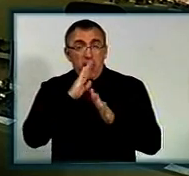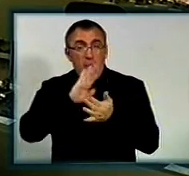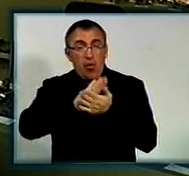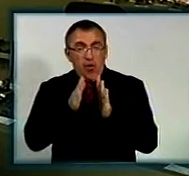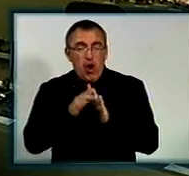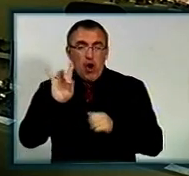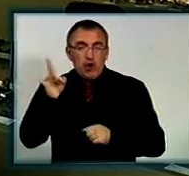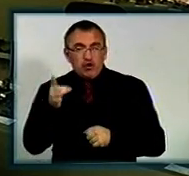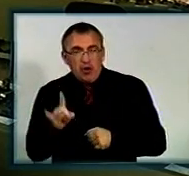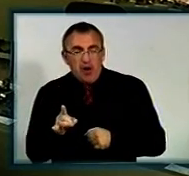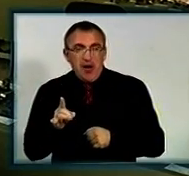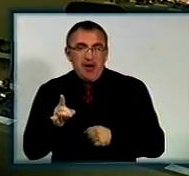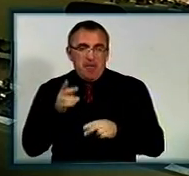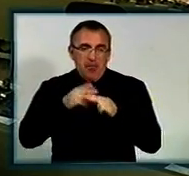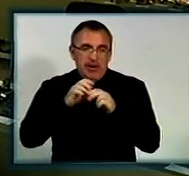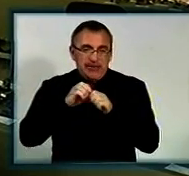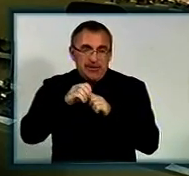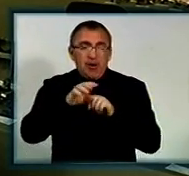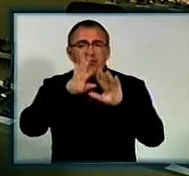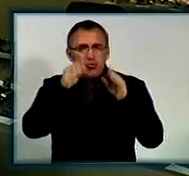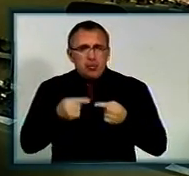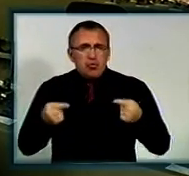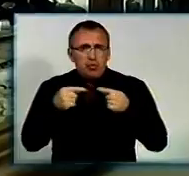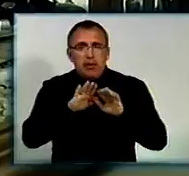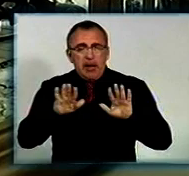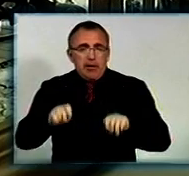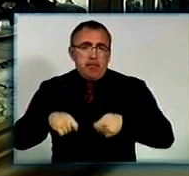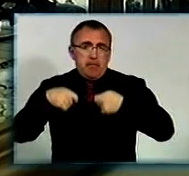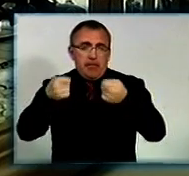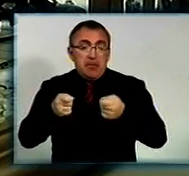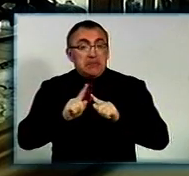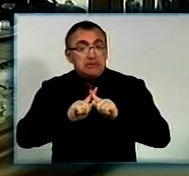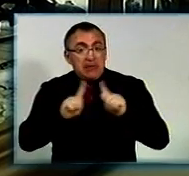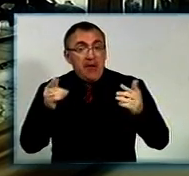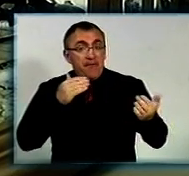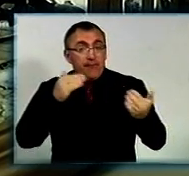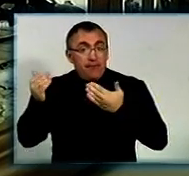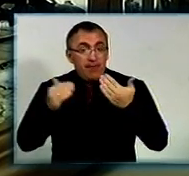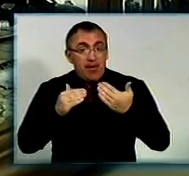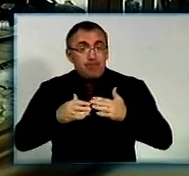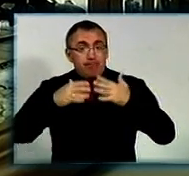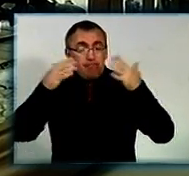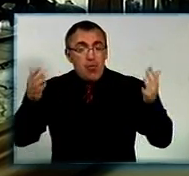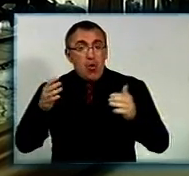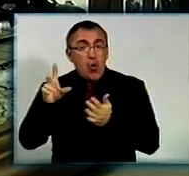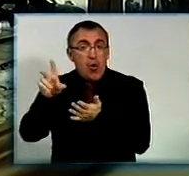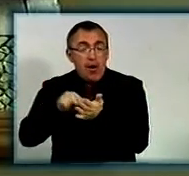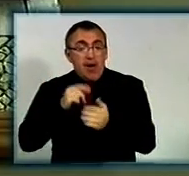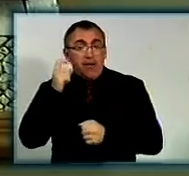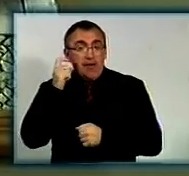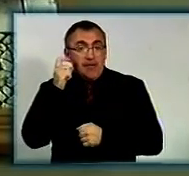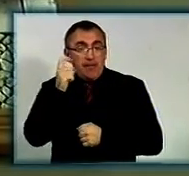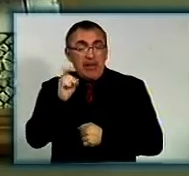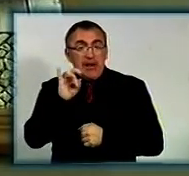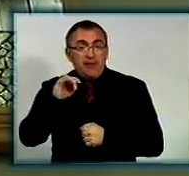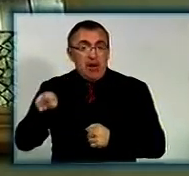це ржавчина, або корозія металу, це все теж діти передають. Цікавинкою виставки стала масштабна модель-копія Єлисаветградського